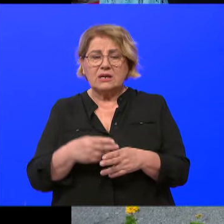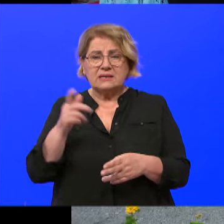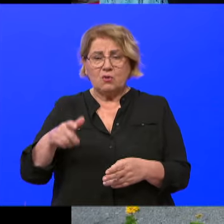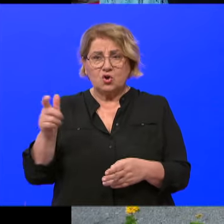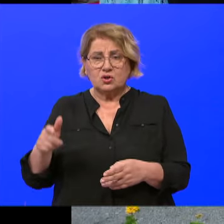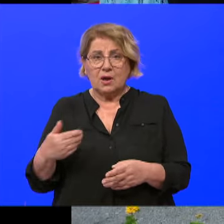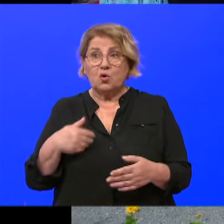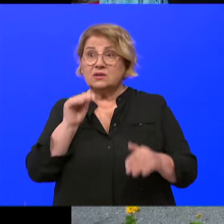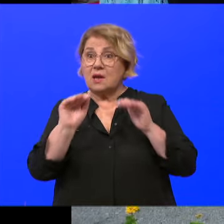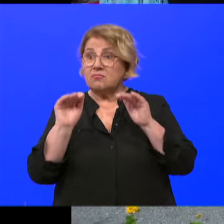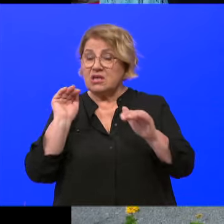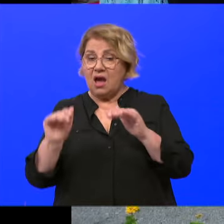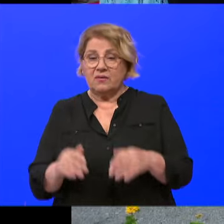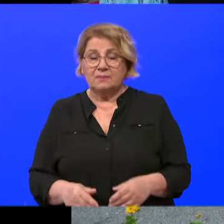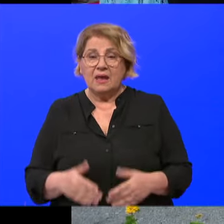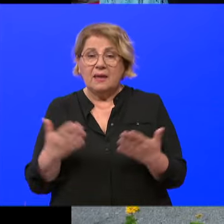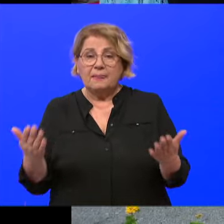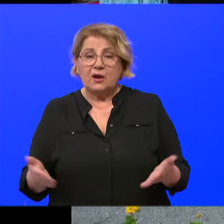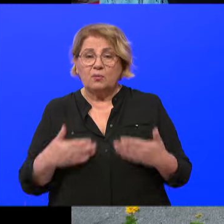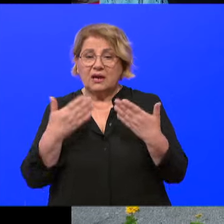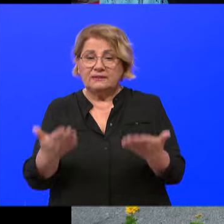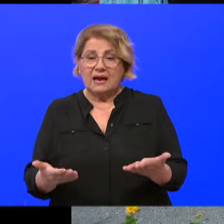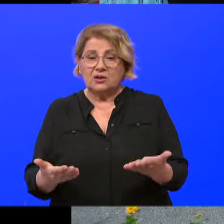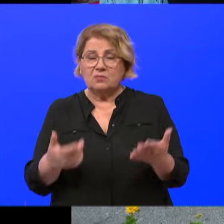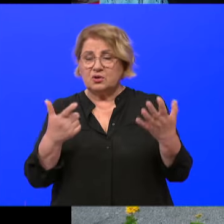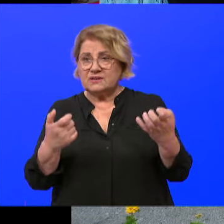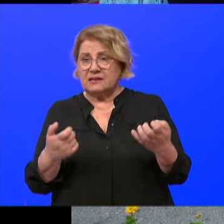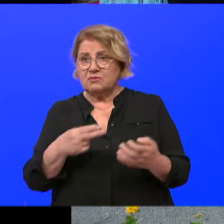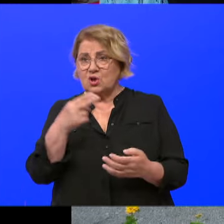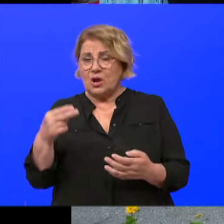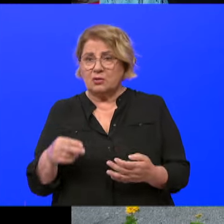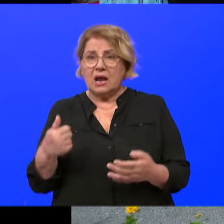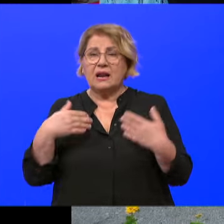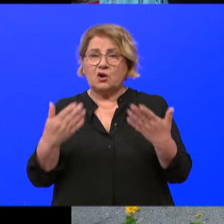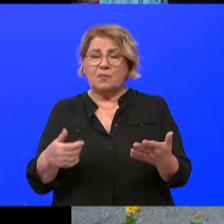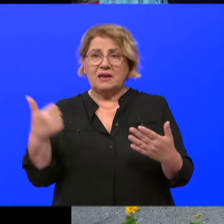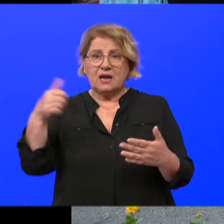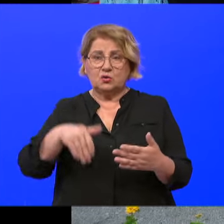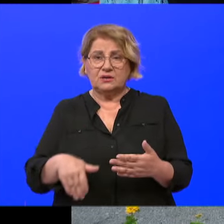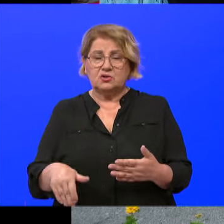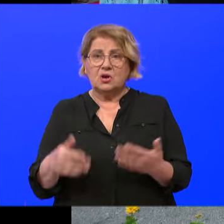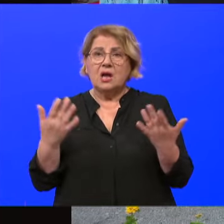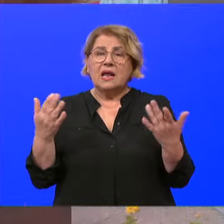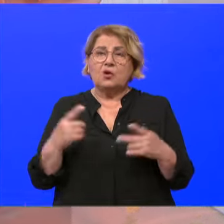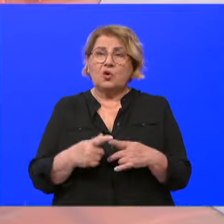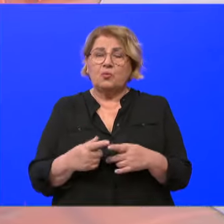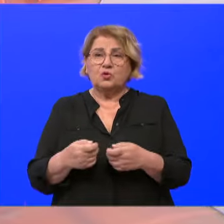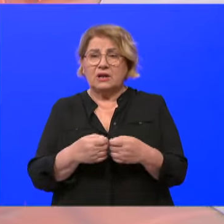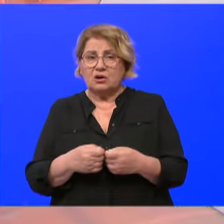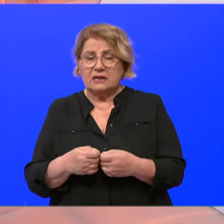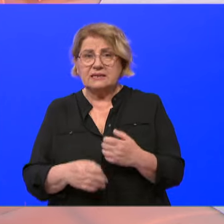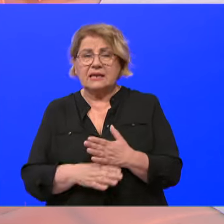koji nam se javu. Nekomu dade modima po 700 eura, nekomu tisuću, nekomu nekoliko puta organiziramo